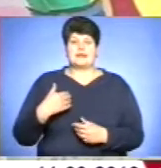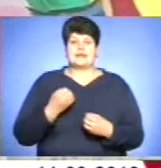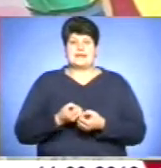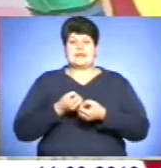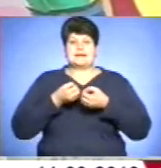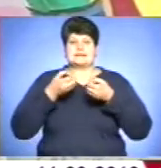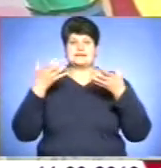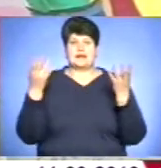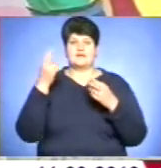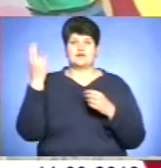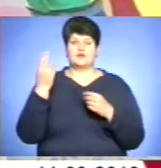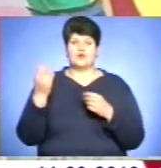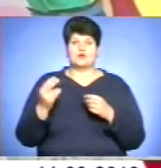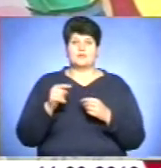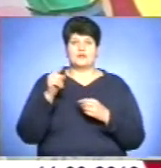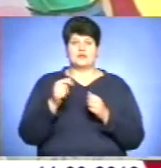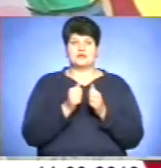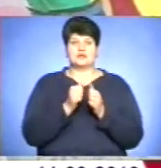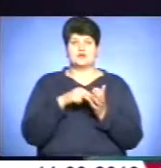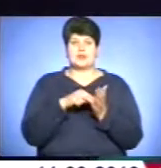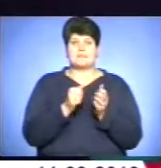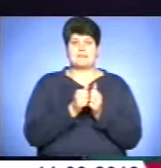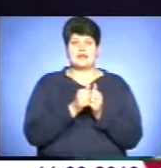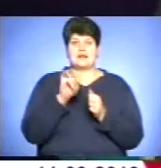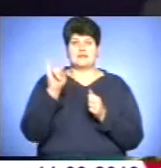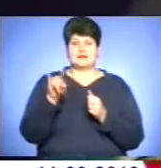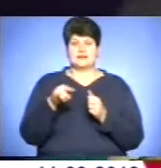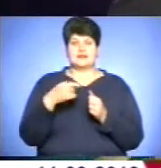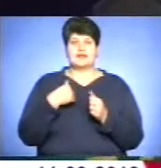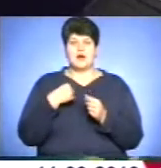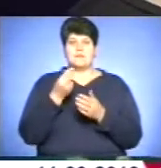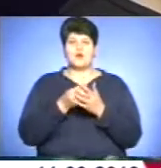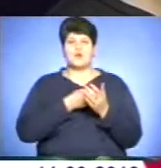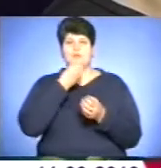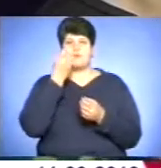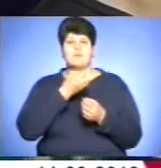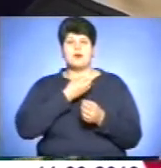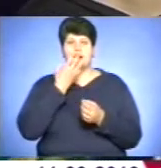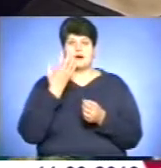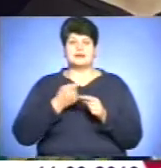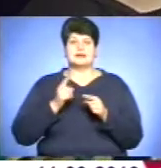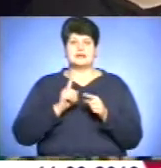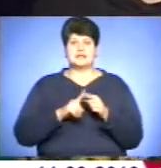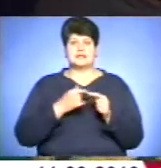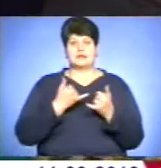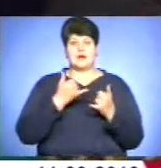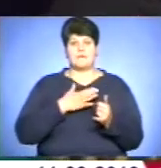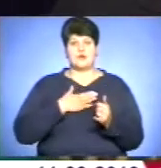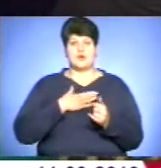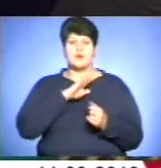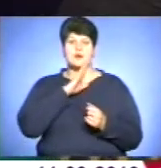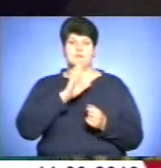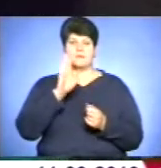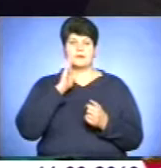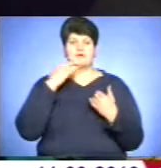Яскравий кольор, бо в мене стоять біля вікна. Я малюю маки, це вже ідея моєї мами. Ми вже так